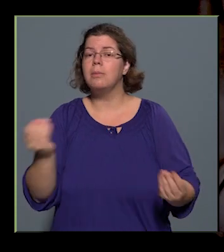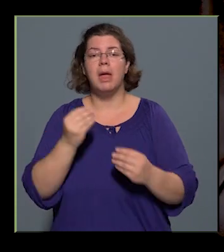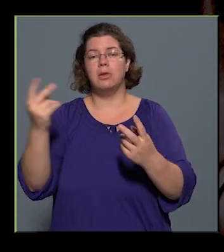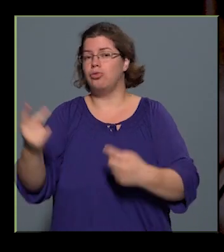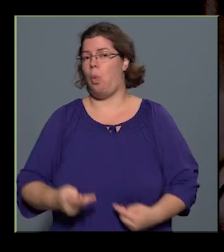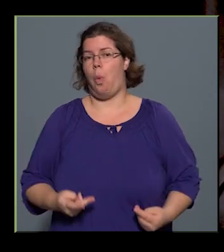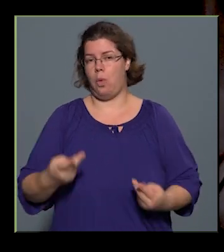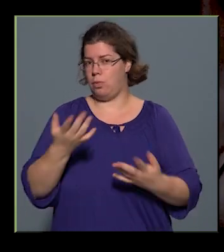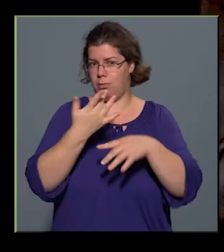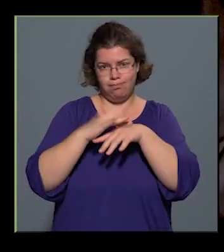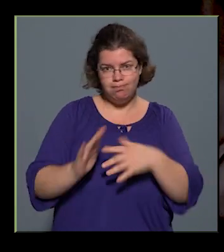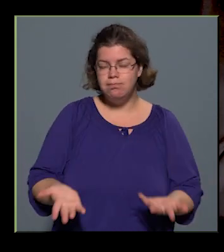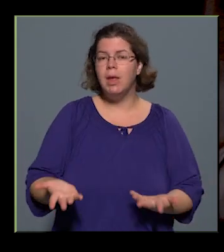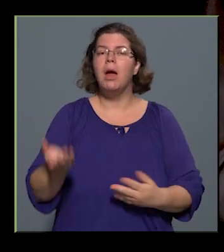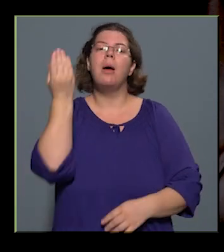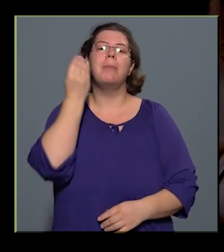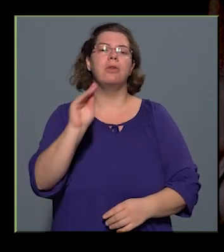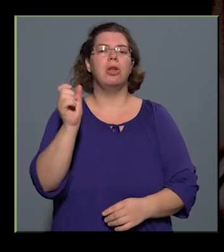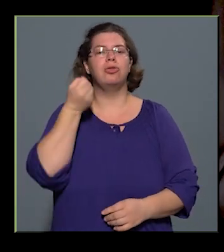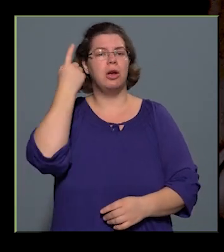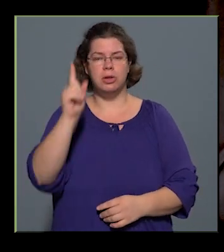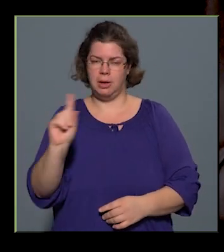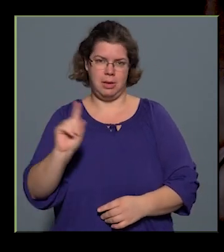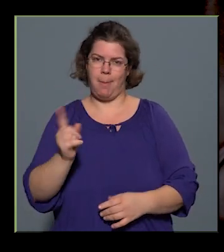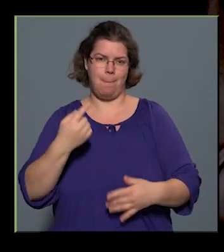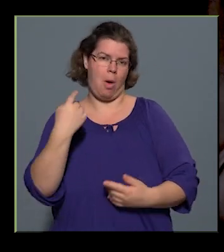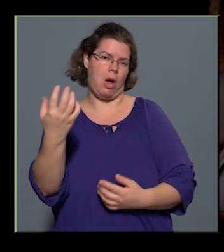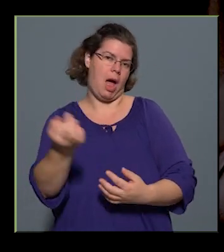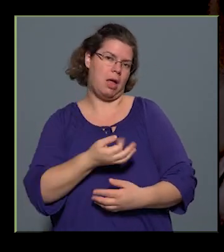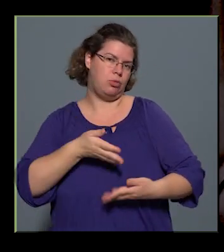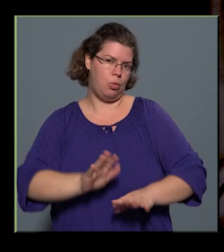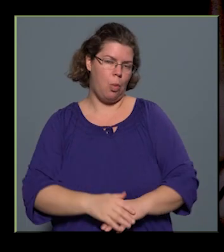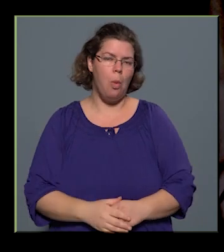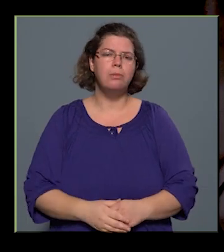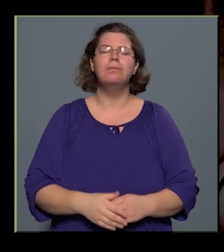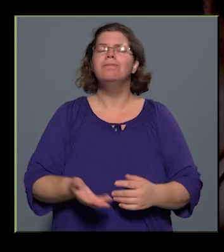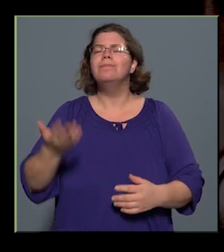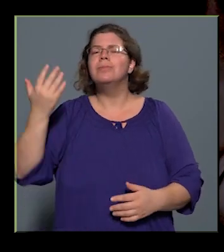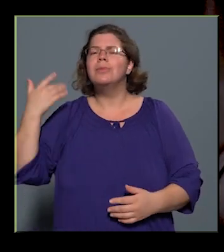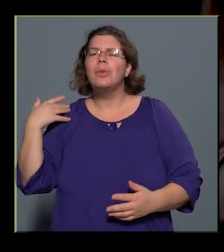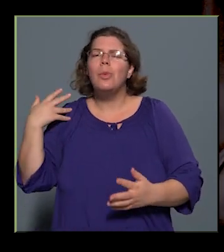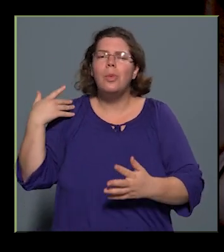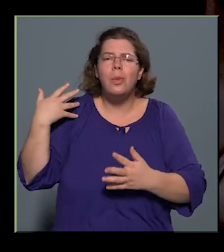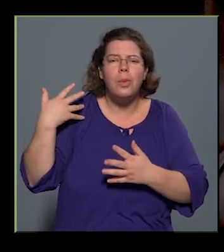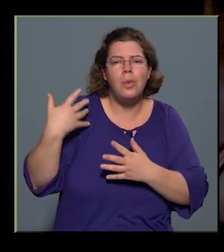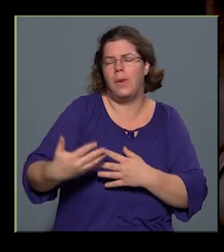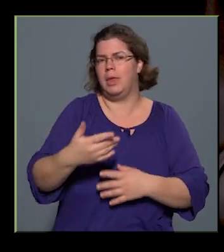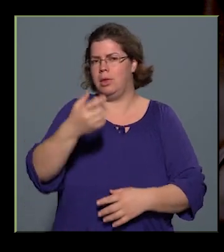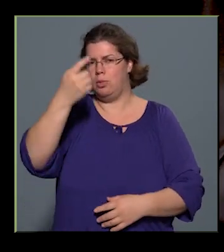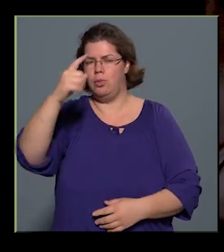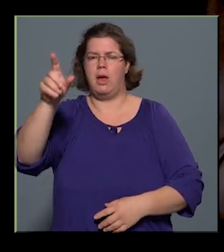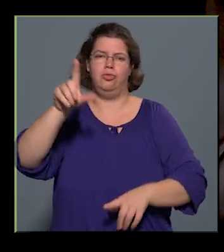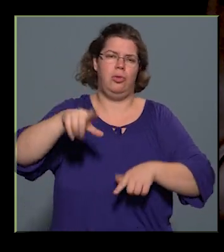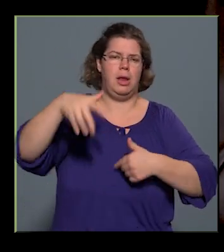példaként, a Mesterséges Intelligencia nem magától született. A mögött hosszú évek, évtizedek tudása,